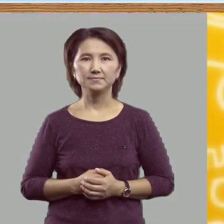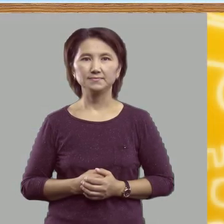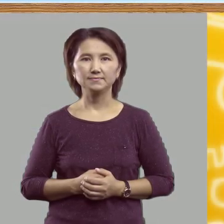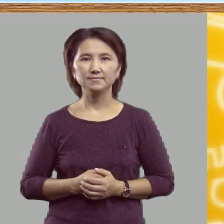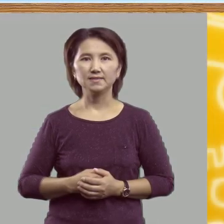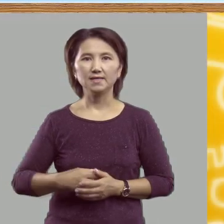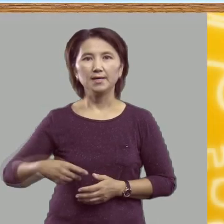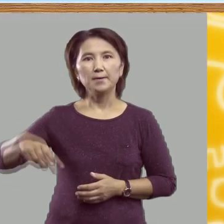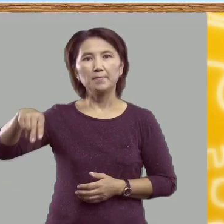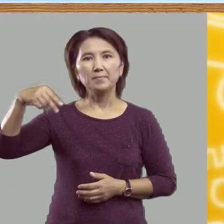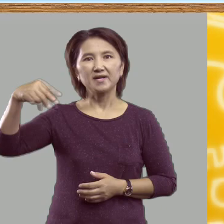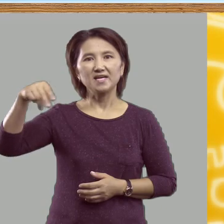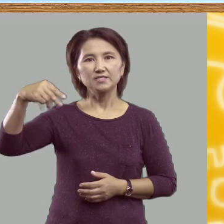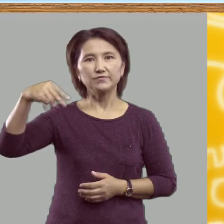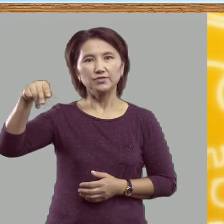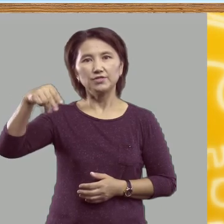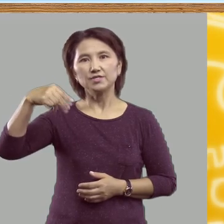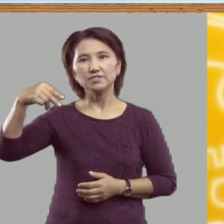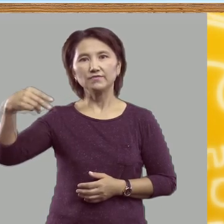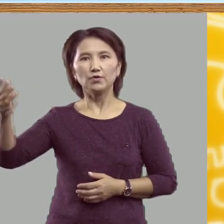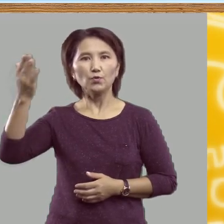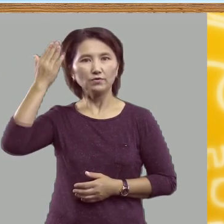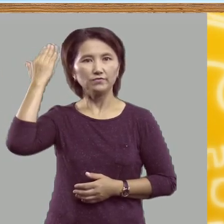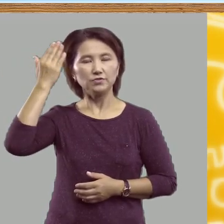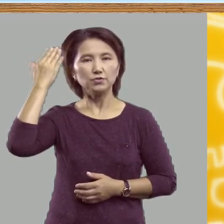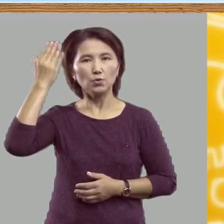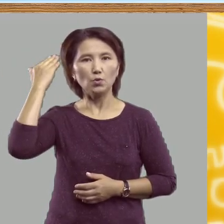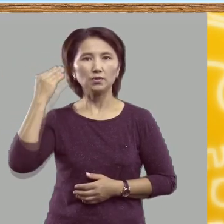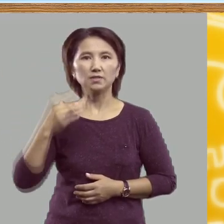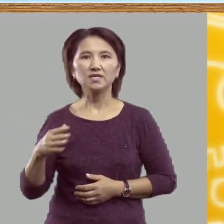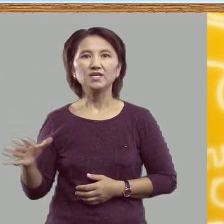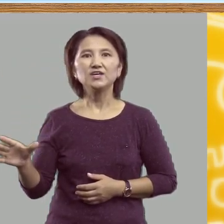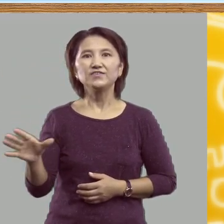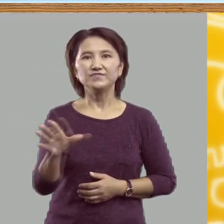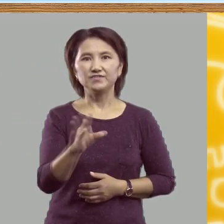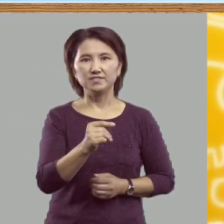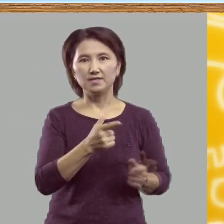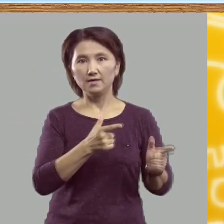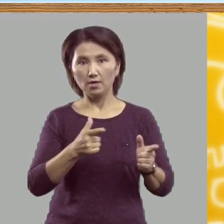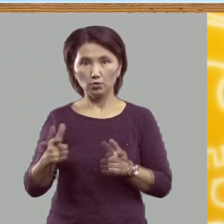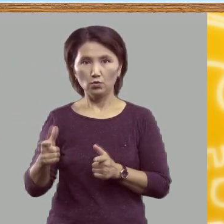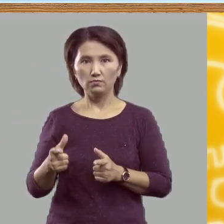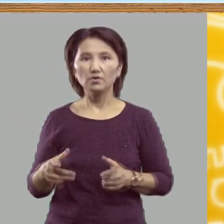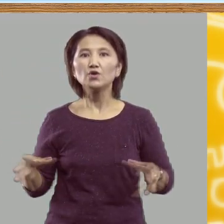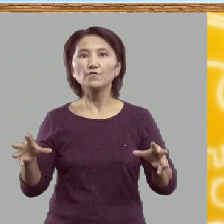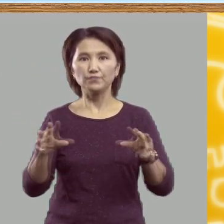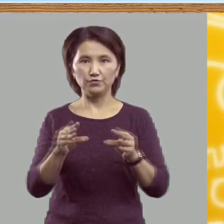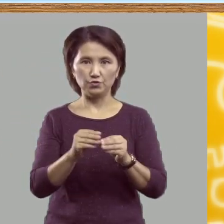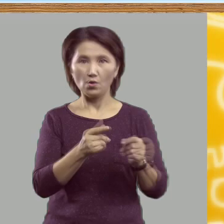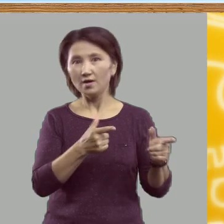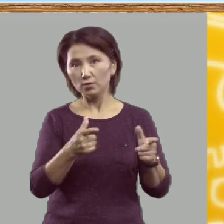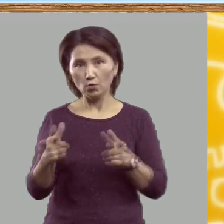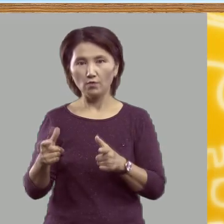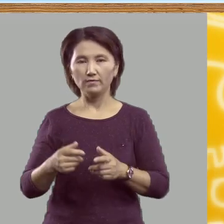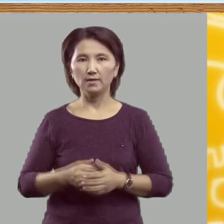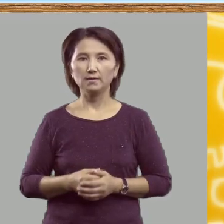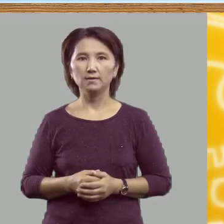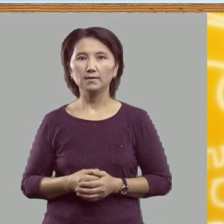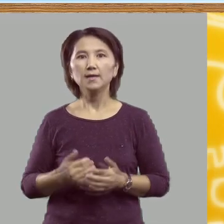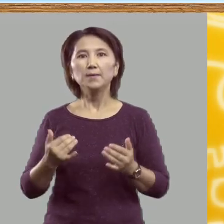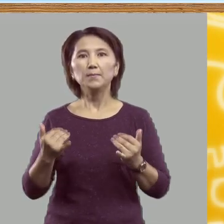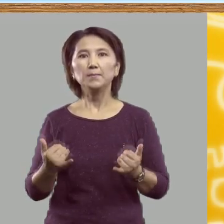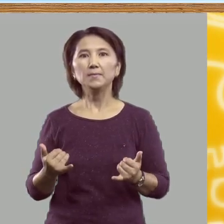Прозвенел звонок веселый. Все готовы? Все готово! Мы